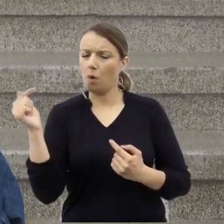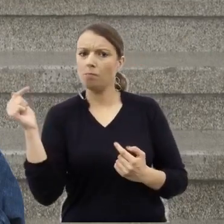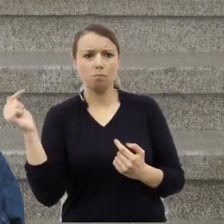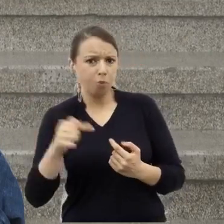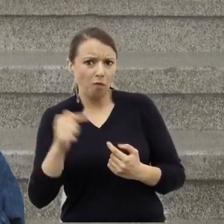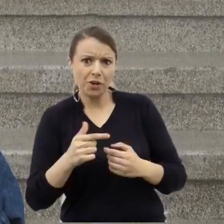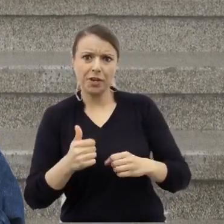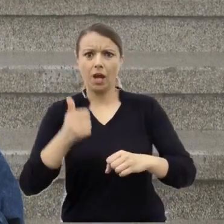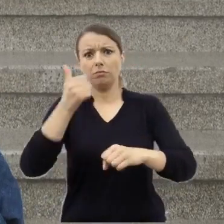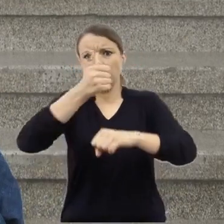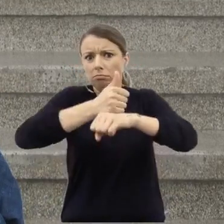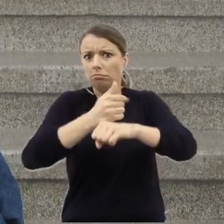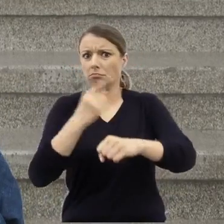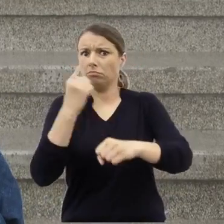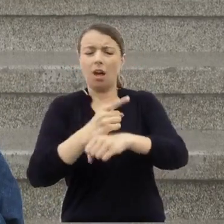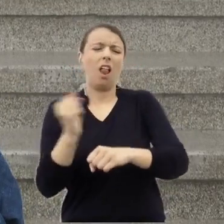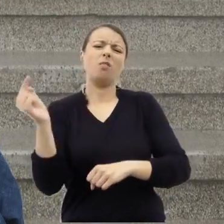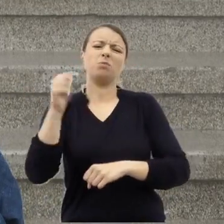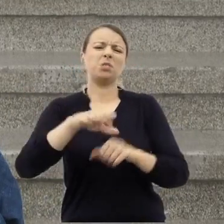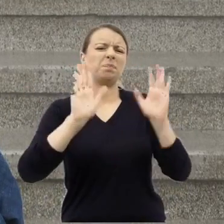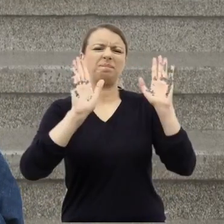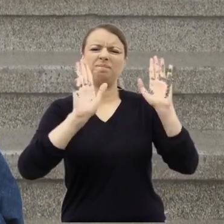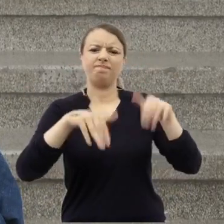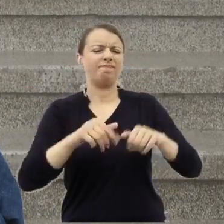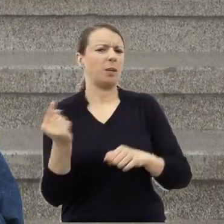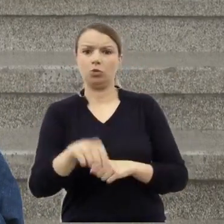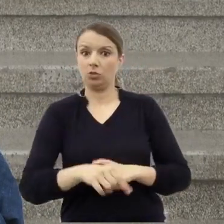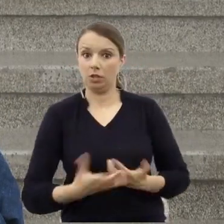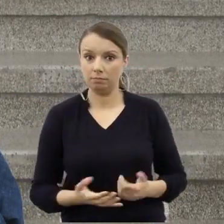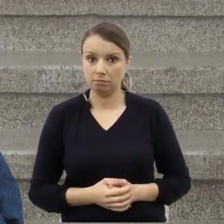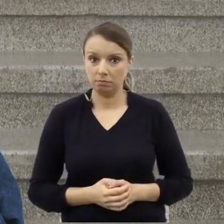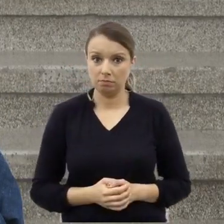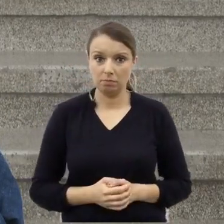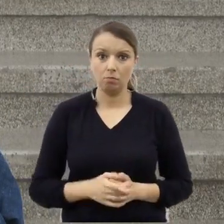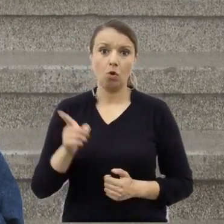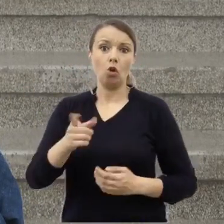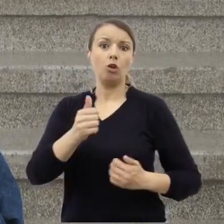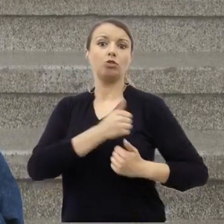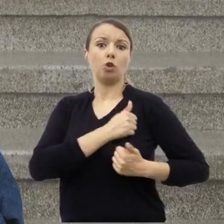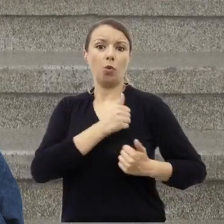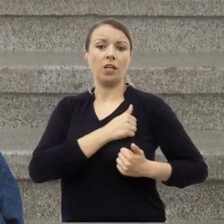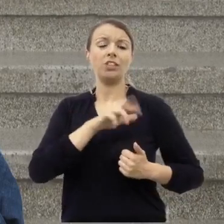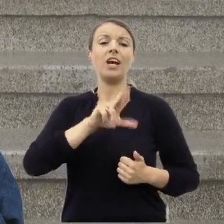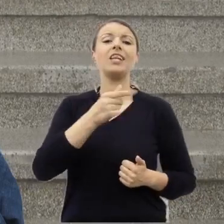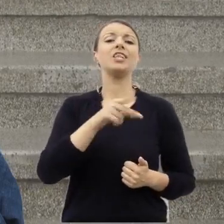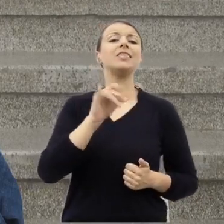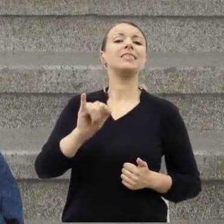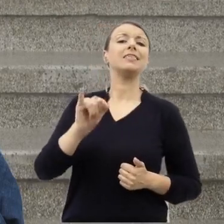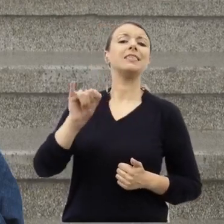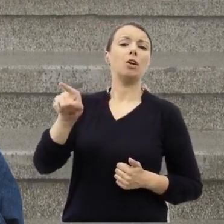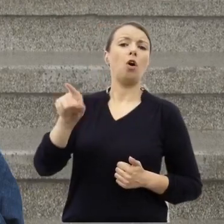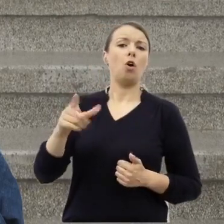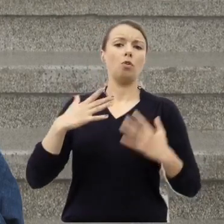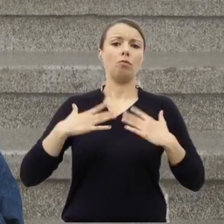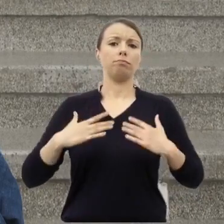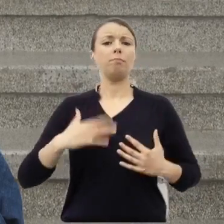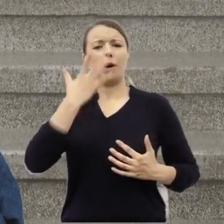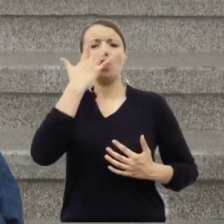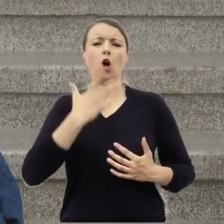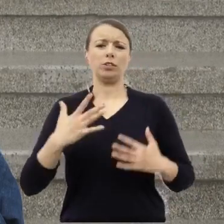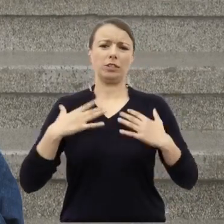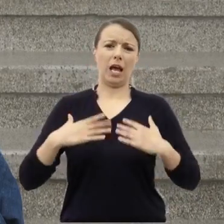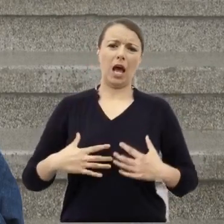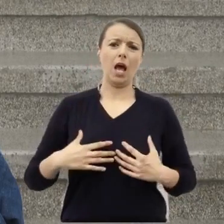miejsce, ale on po prostu się nie stawił. Był to żołnierz radziecki w polskim mundurze, słabo mówiący po polsku i